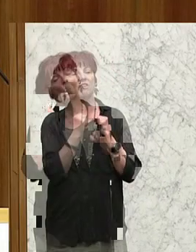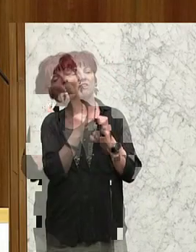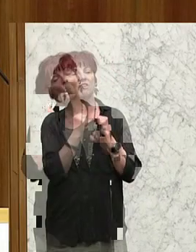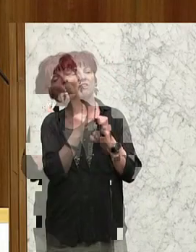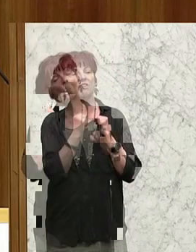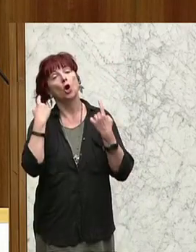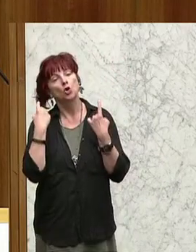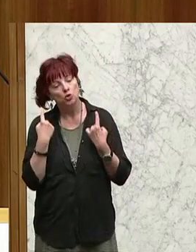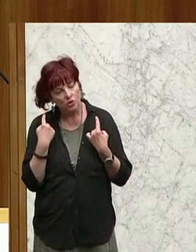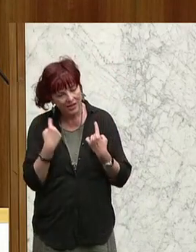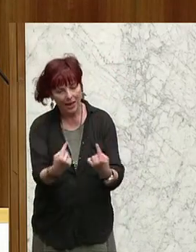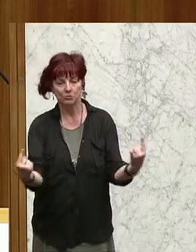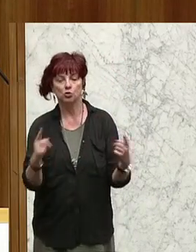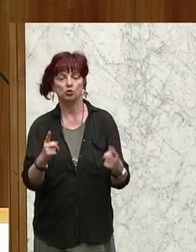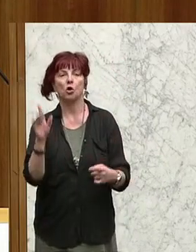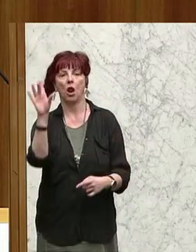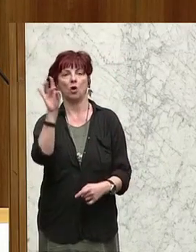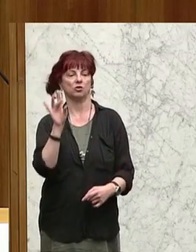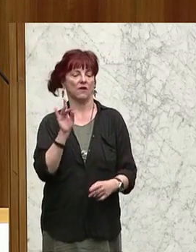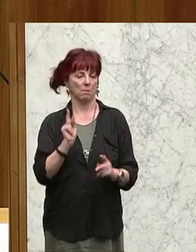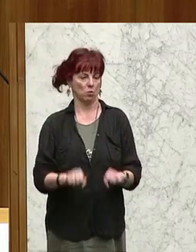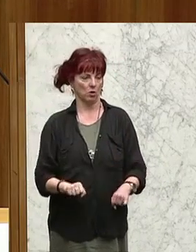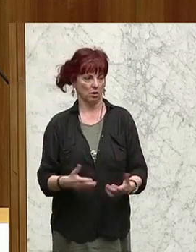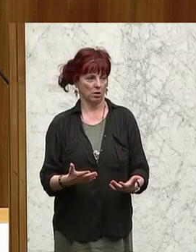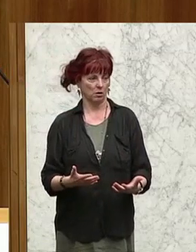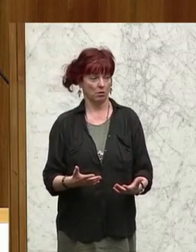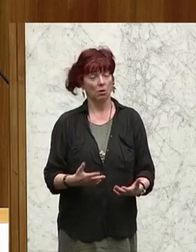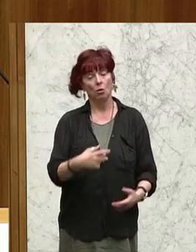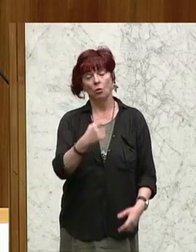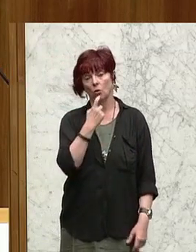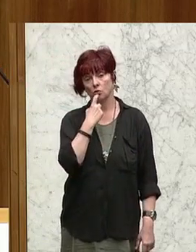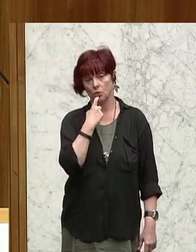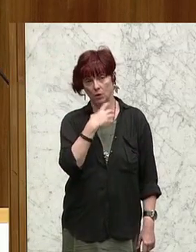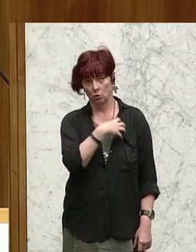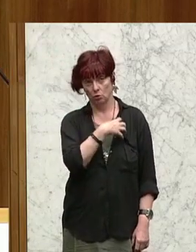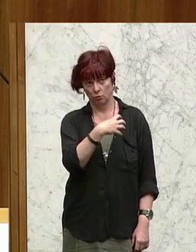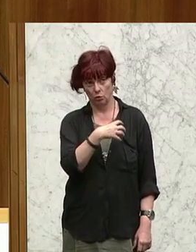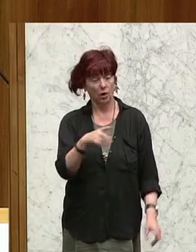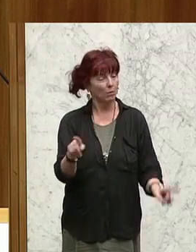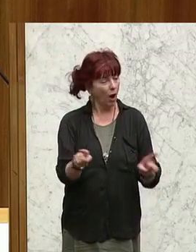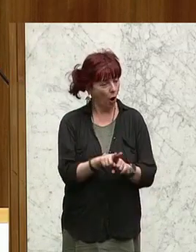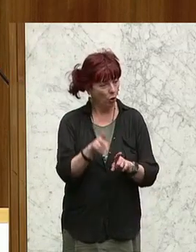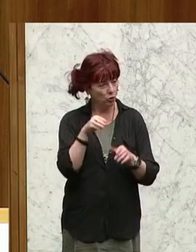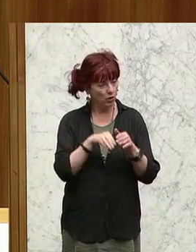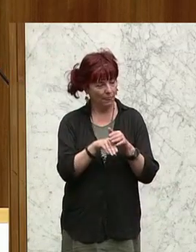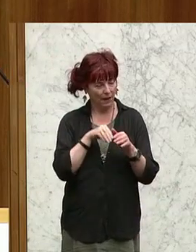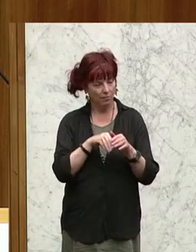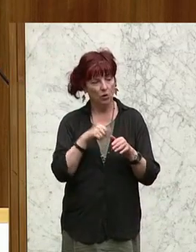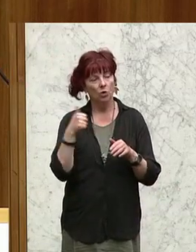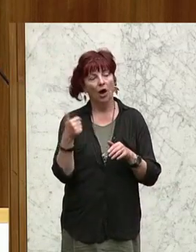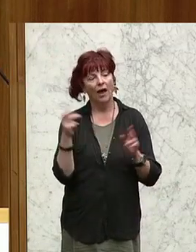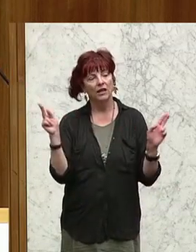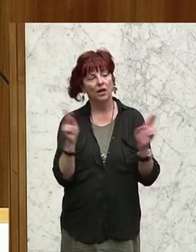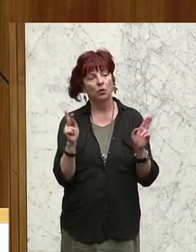Wahlfreiheit. Und zwar Wahlfreiheit sowohl für die Konsumenten, für die Bürger, als auch selbstverständlich für die Unternehmer. Ein paar kurze